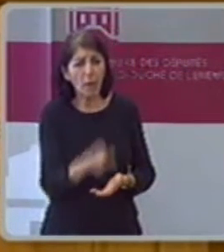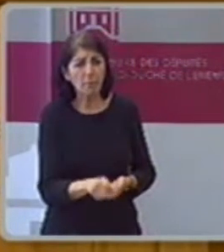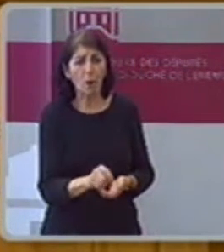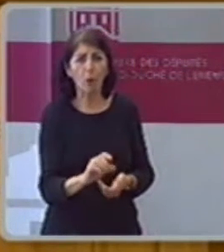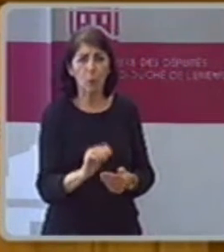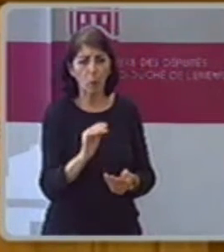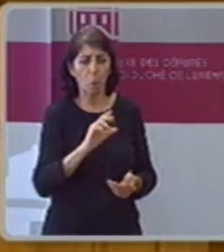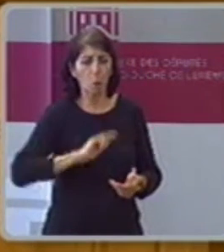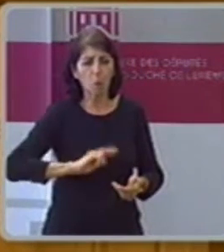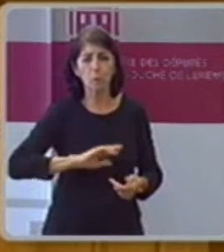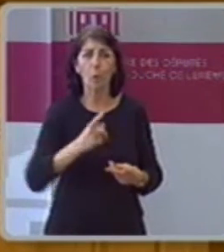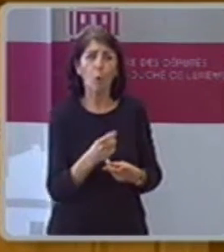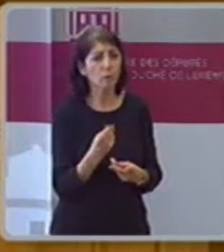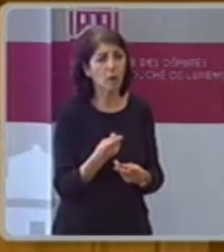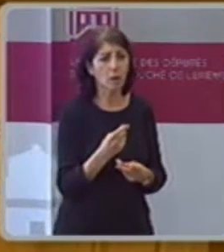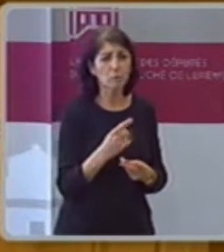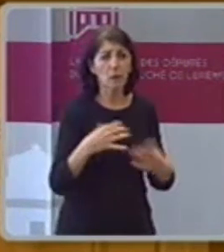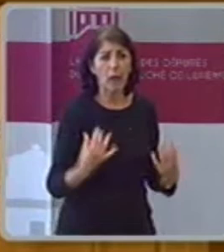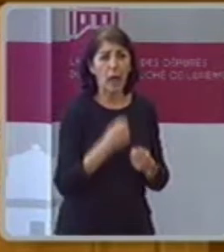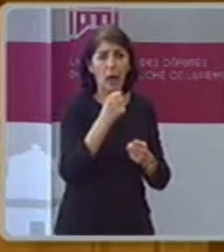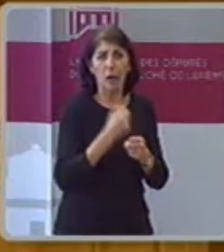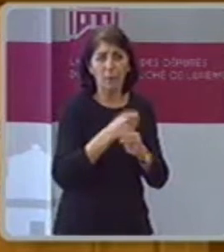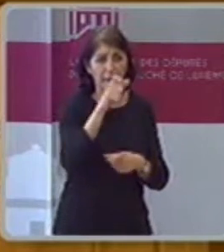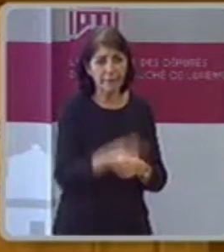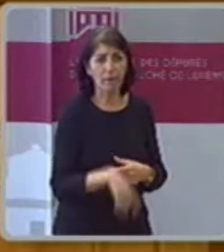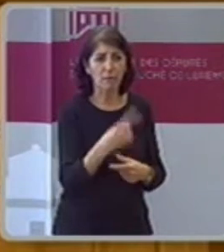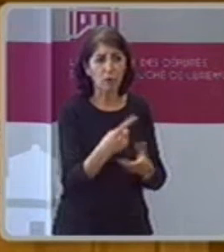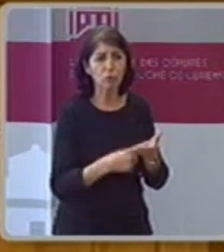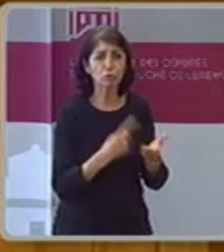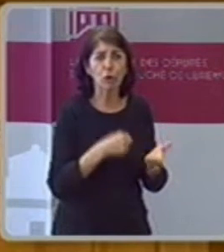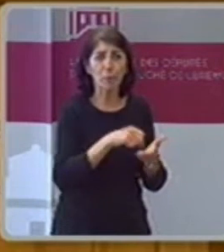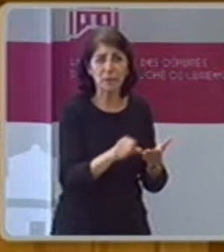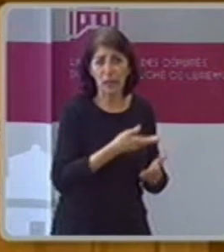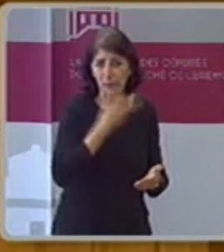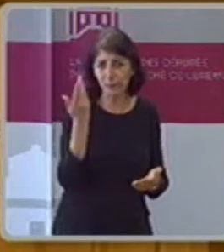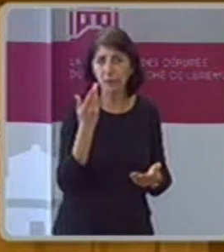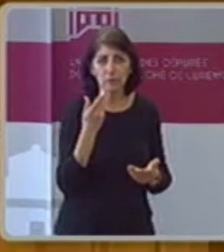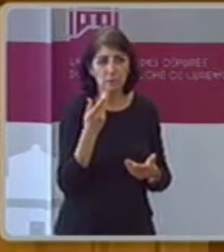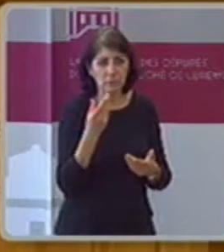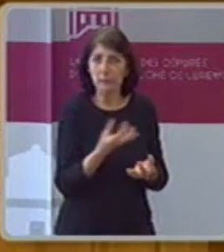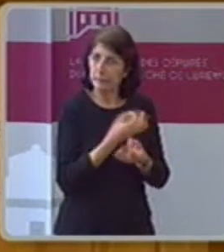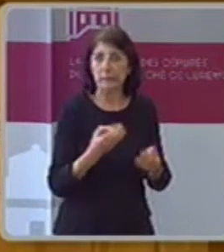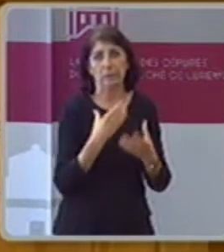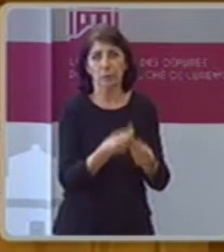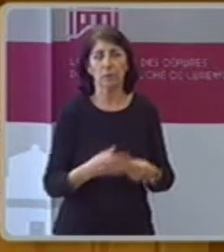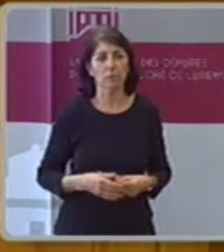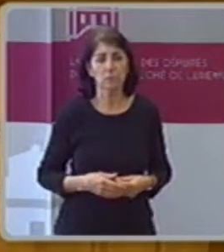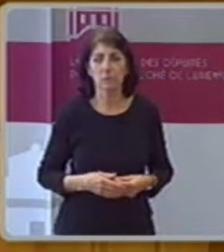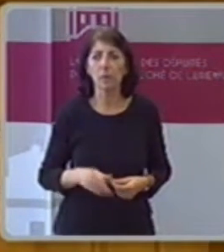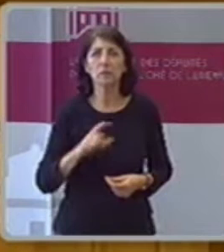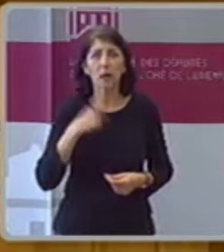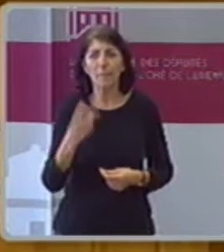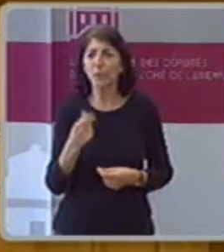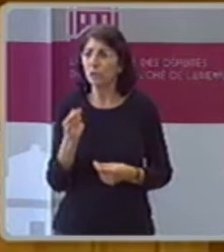gebraucht. Mit kleinen Mitteln können die viele Dinge profitieren. die zu 100%. Da muss ich